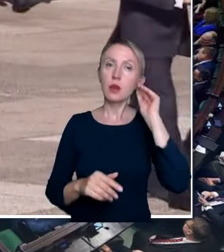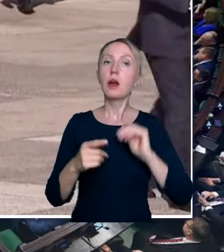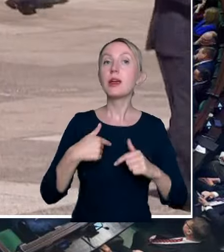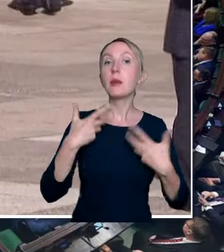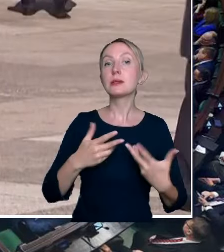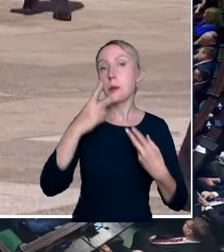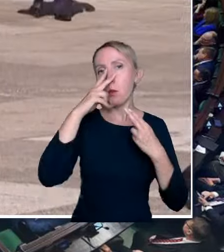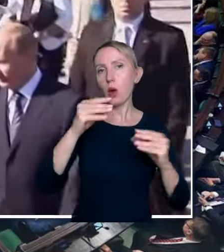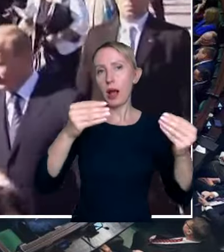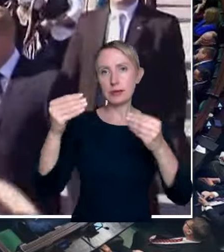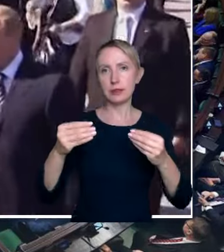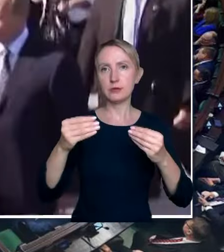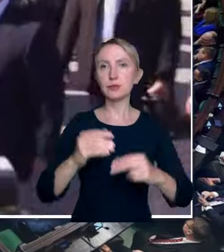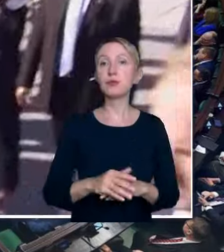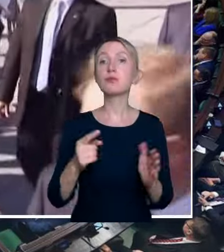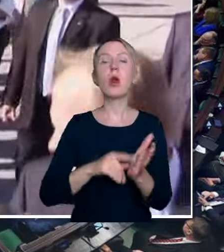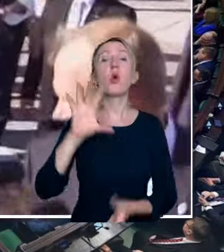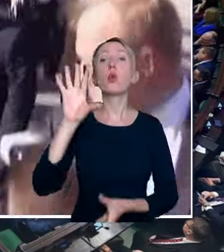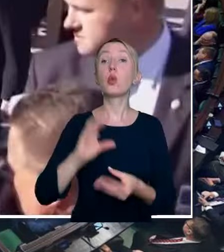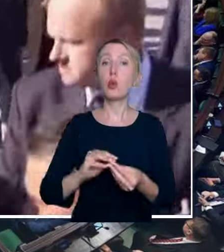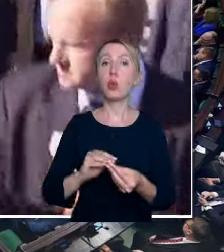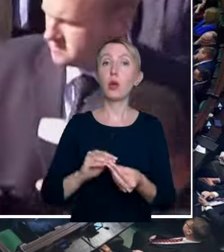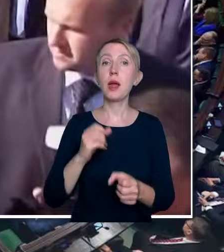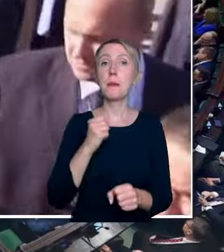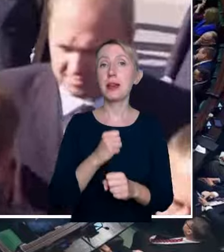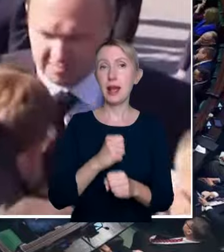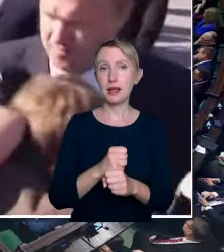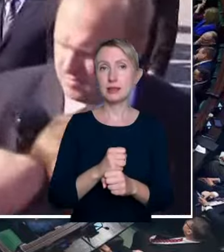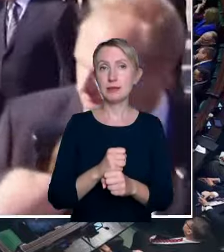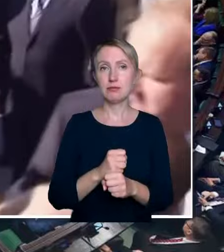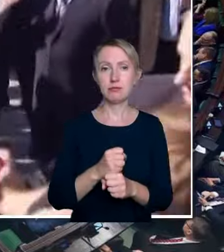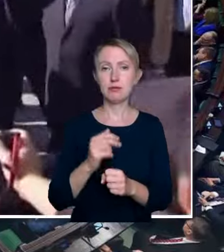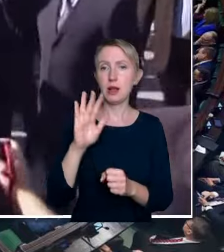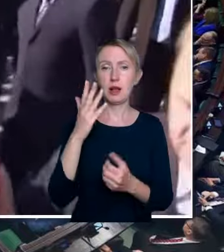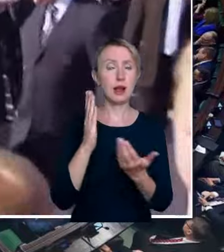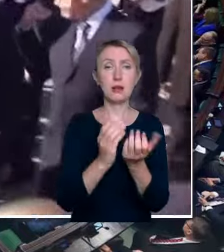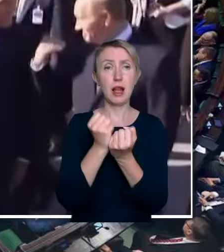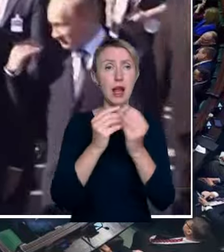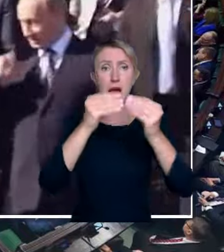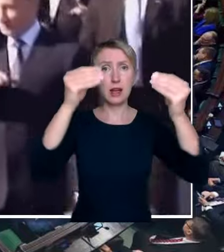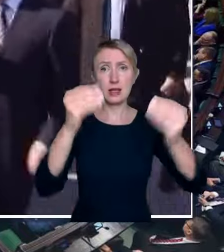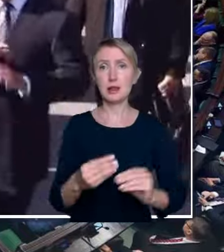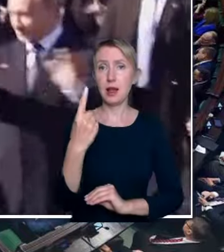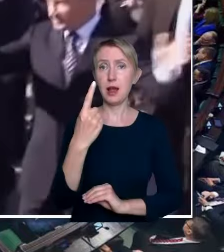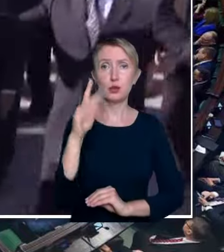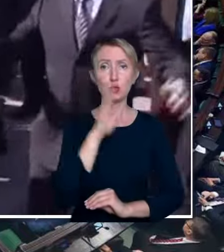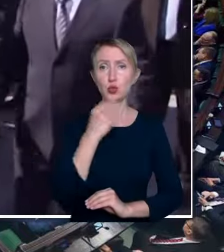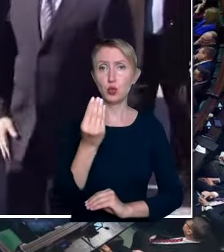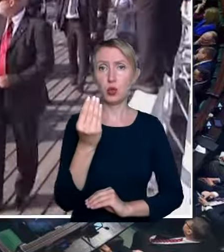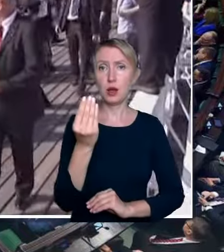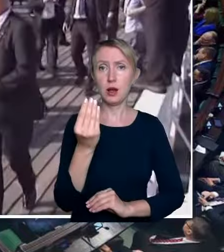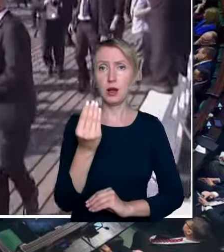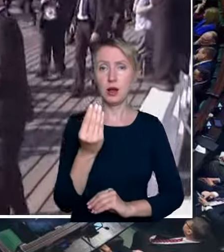państwu pokazać. To jest podsumowanie pracy. Świstek papieru, jedna kartka, A4,